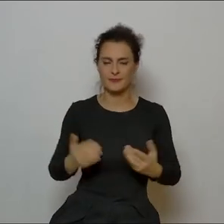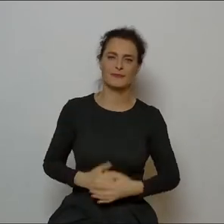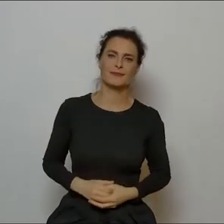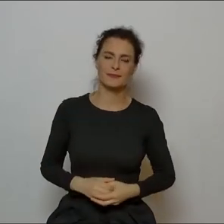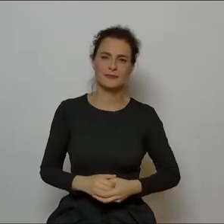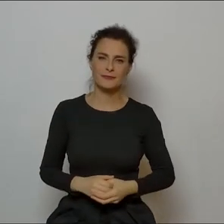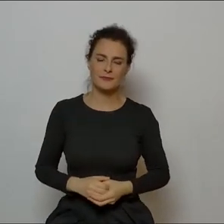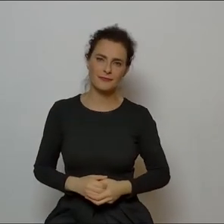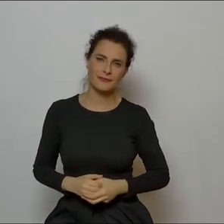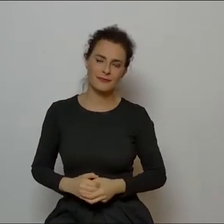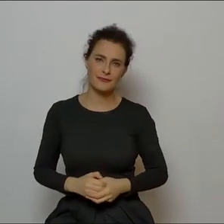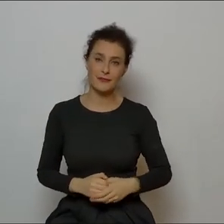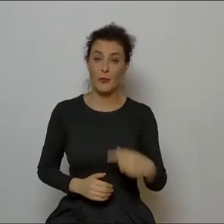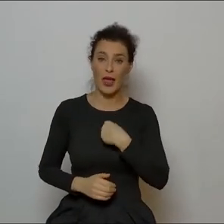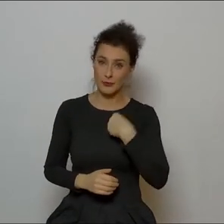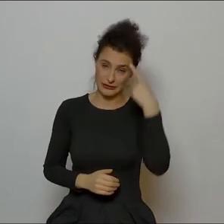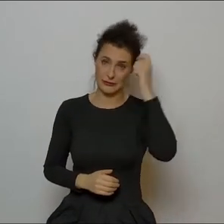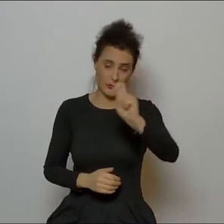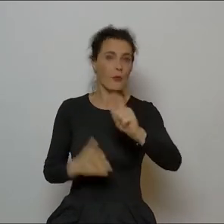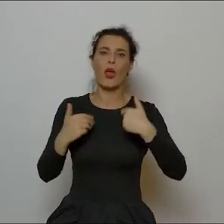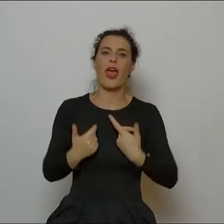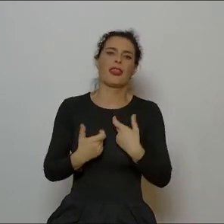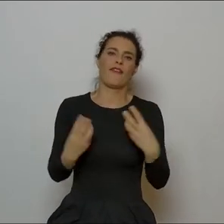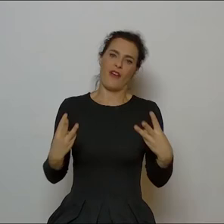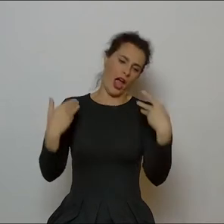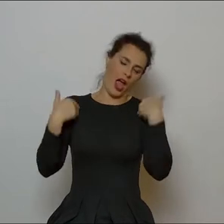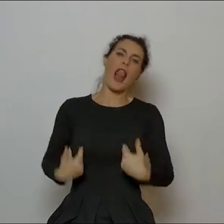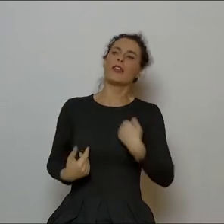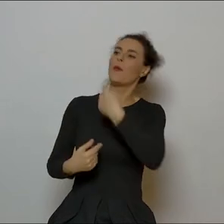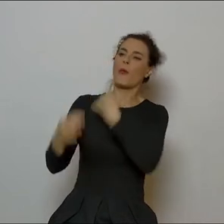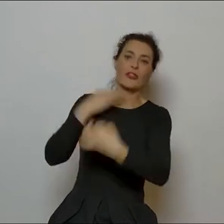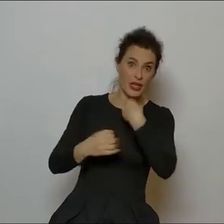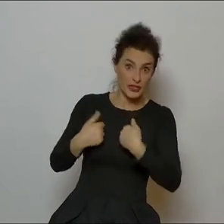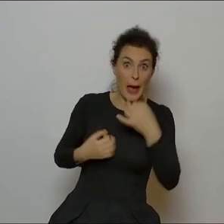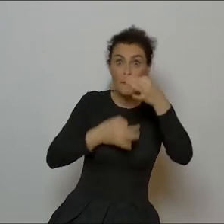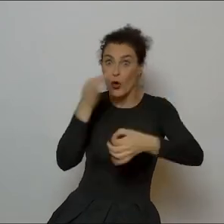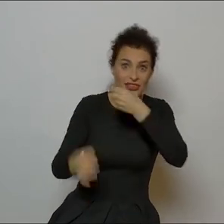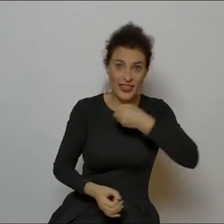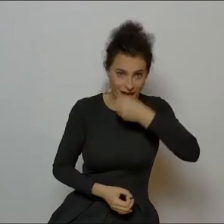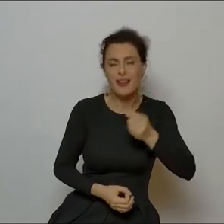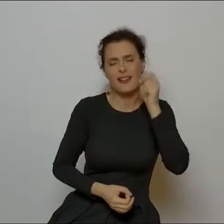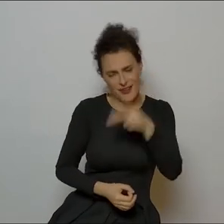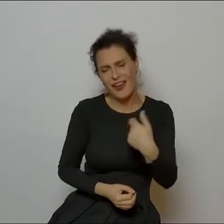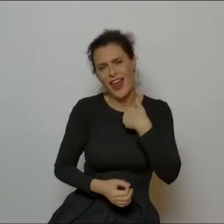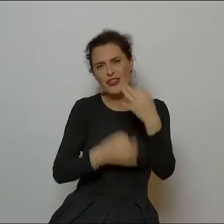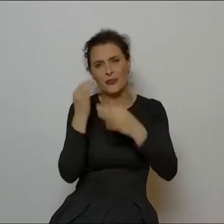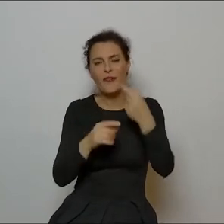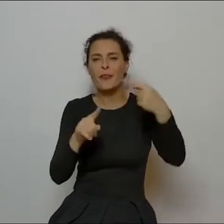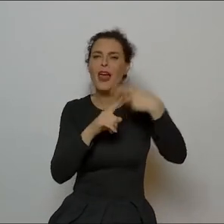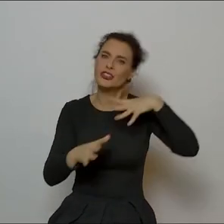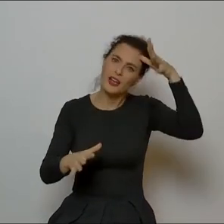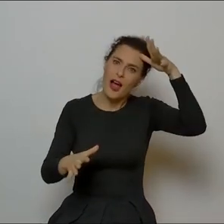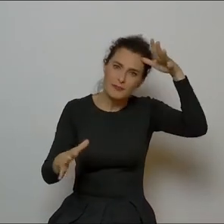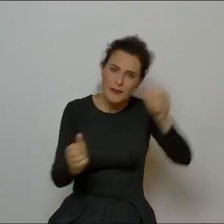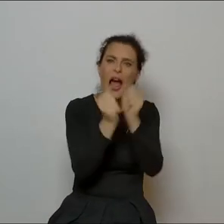Przepraszam, ja nie jestem jakąś bardzo ważną osobą, ale powiedziałaś, że jestem piosenkarką. Ja rzeczywiście śpiewam, ale też komponuję. Piszę